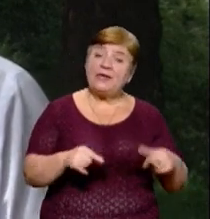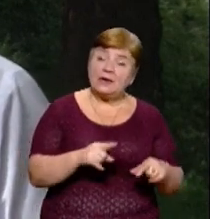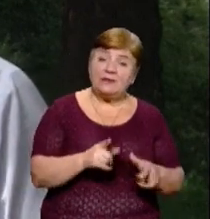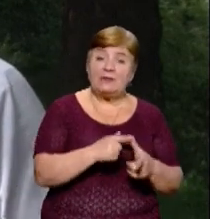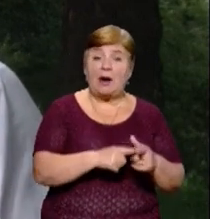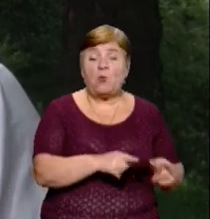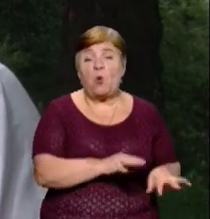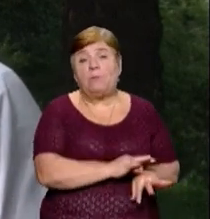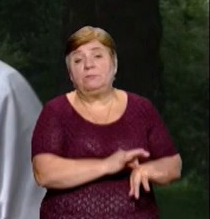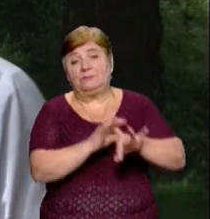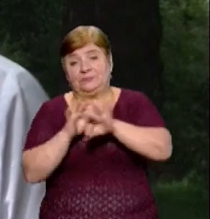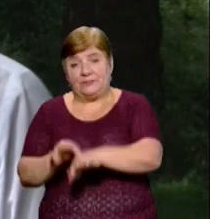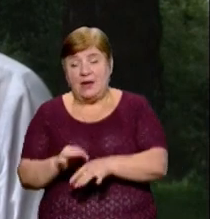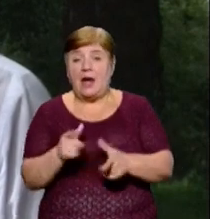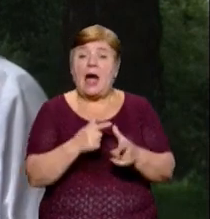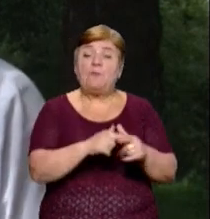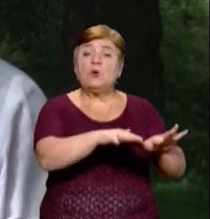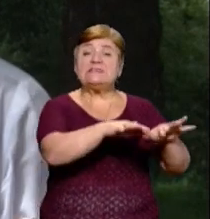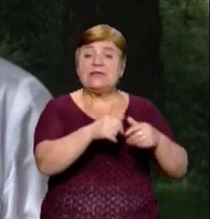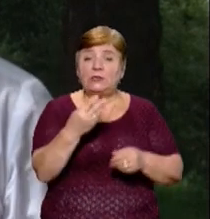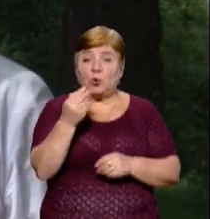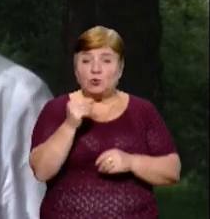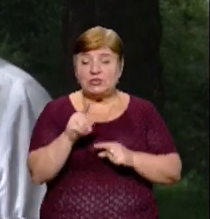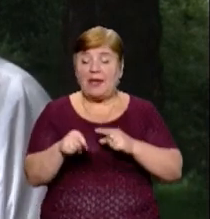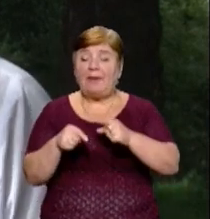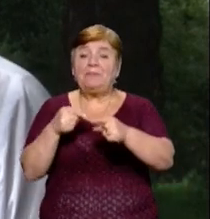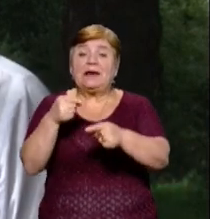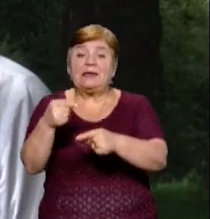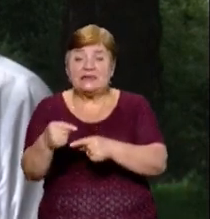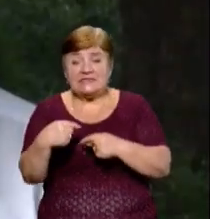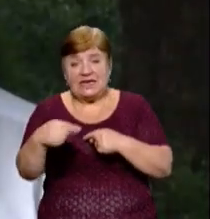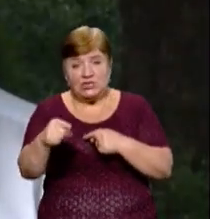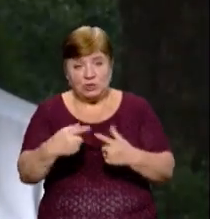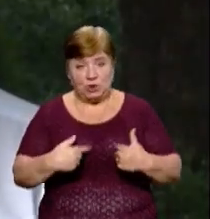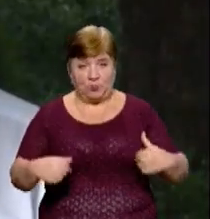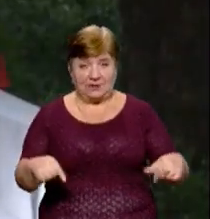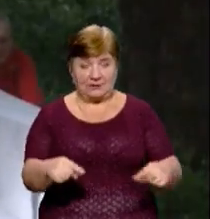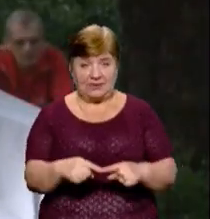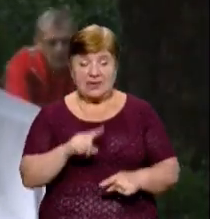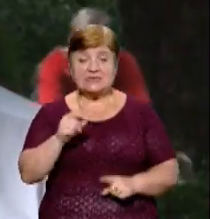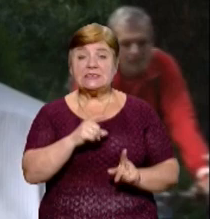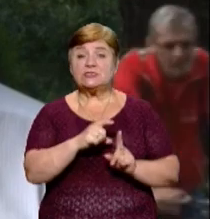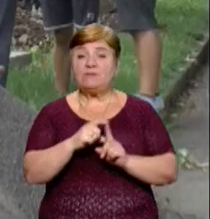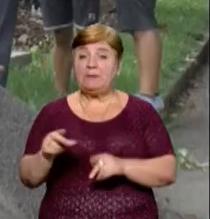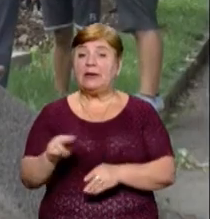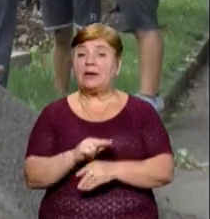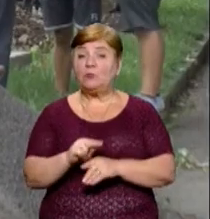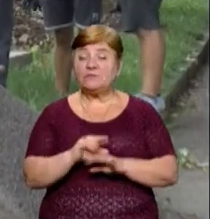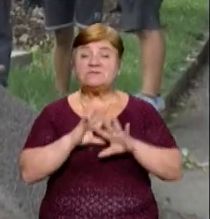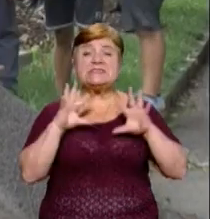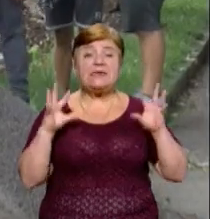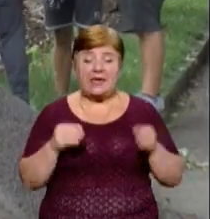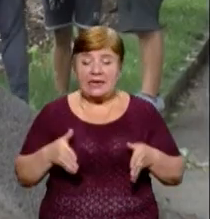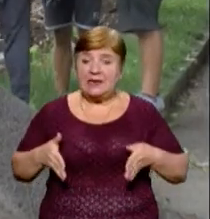відтермінувати виконання, або зняти кошти і перекласти їх на інший об'єкт. За словами Богдана Андріїва, ремонт всієї